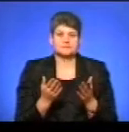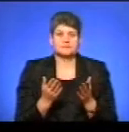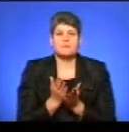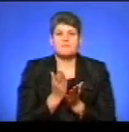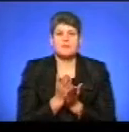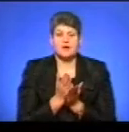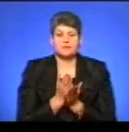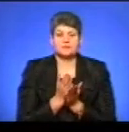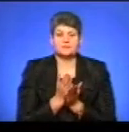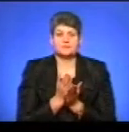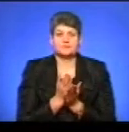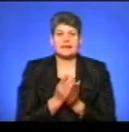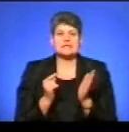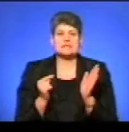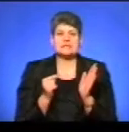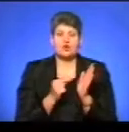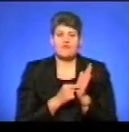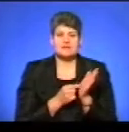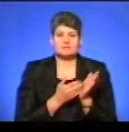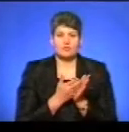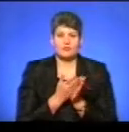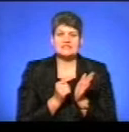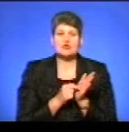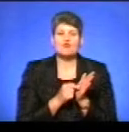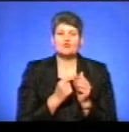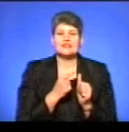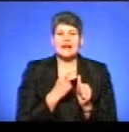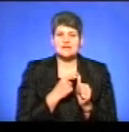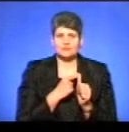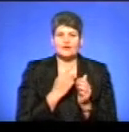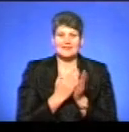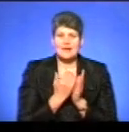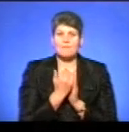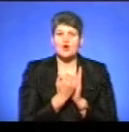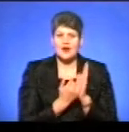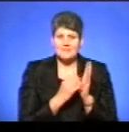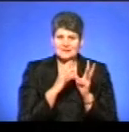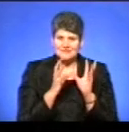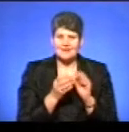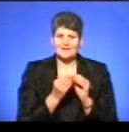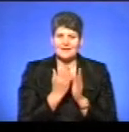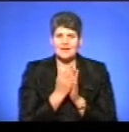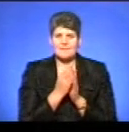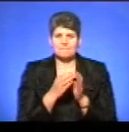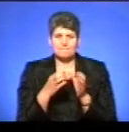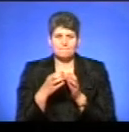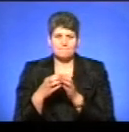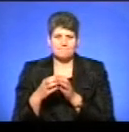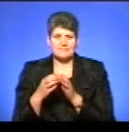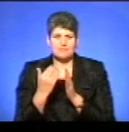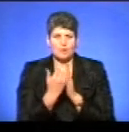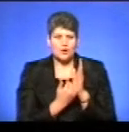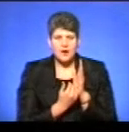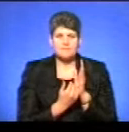мають цільове спрямування, цільову назву. Тобто, є сама програма загальна, є декілька підпрограм, які